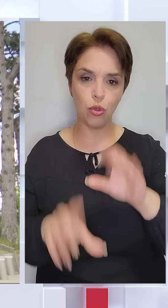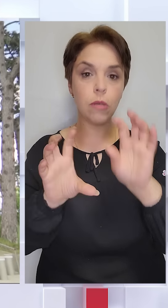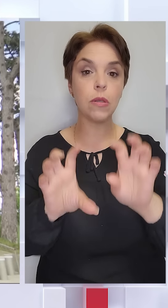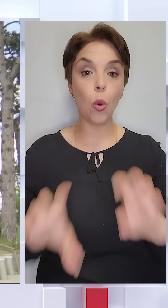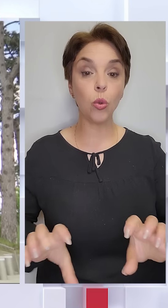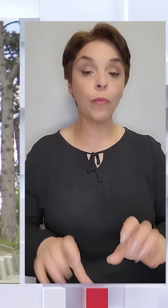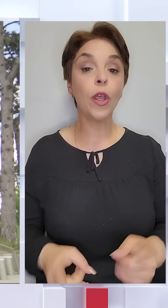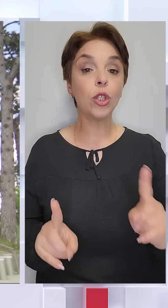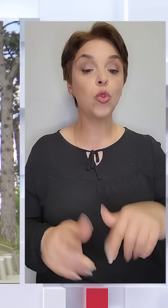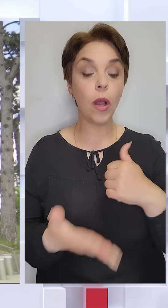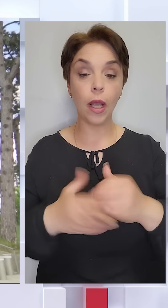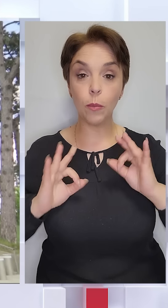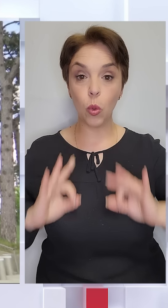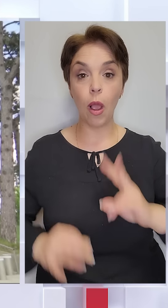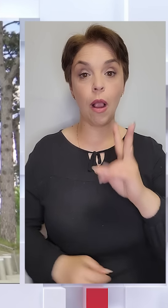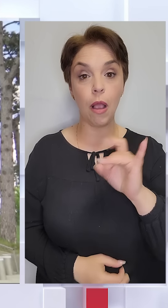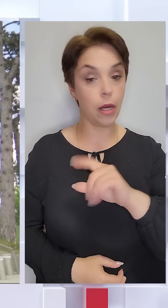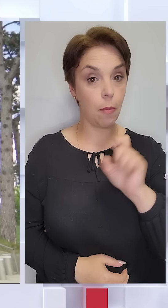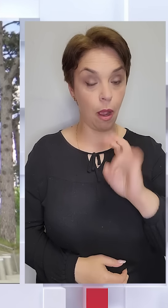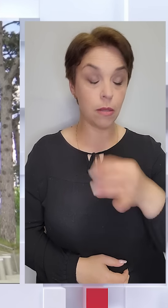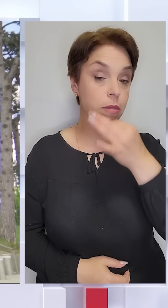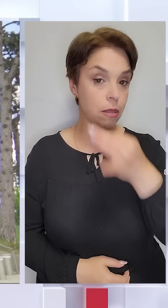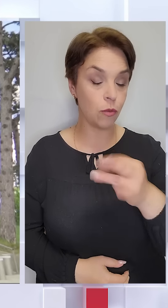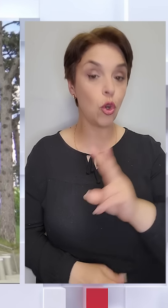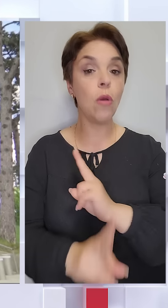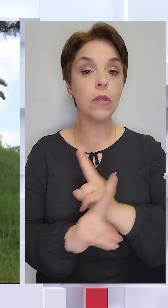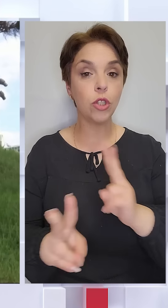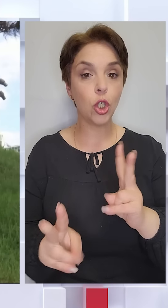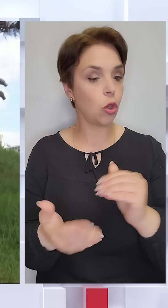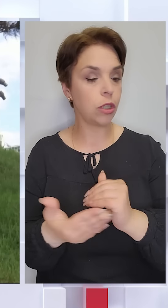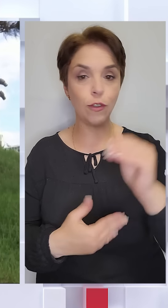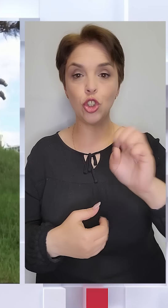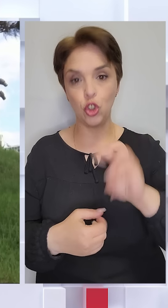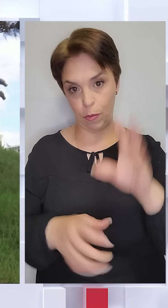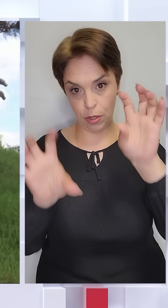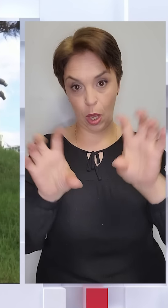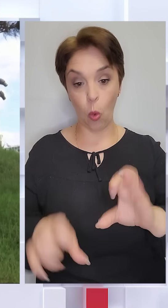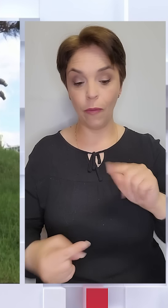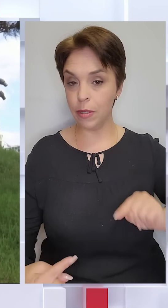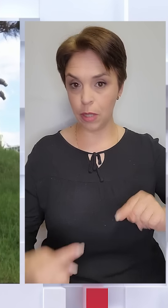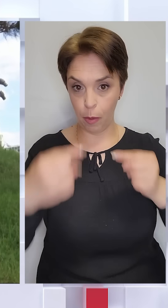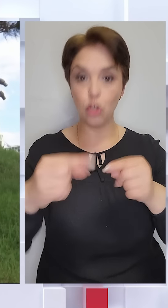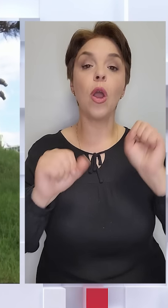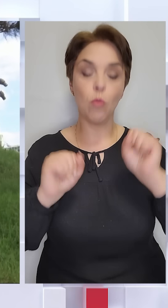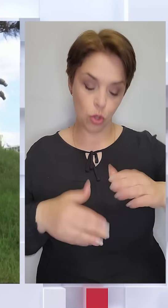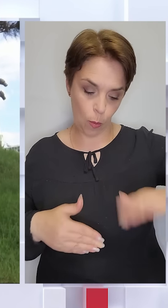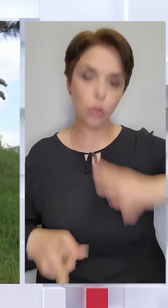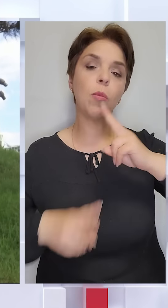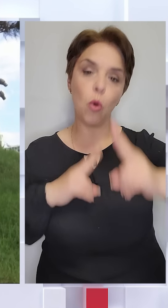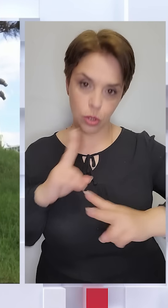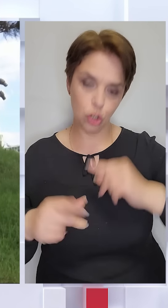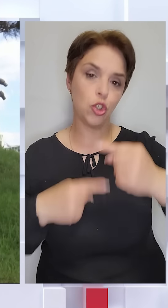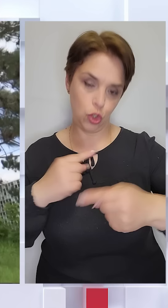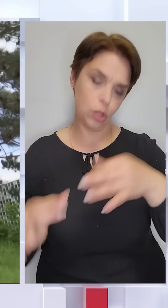На що генпрокурор Карім Хан зазначив, ніхто не вище закону, а всі заперечення можна буде потім оскаржувати